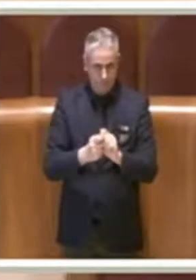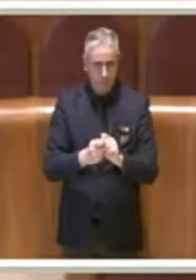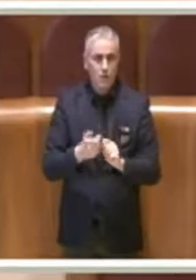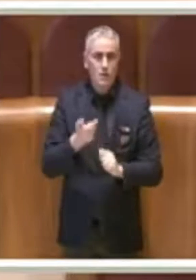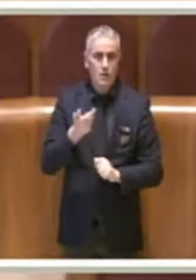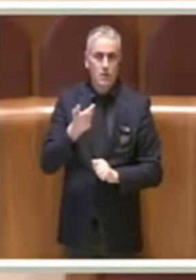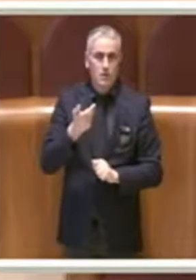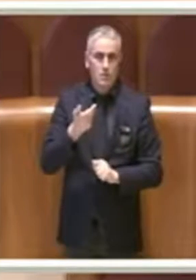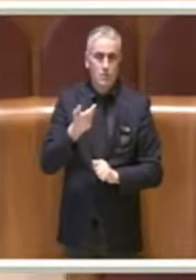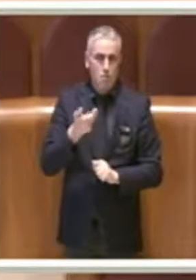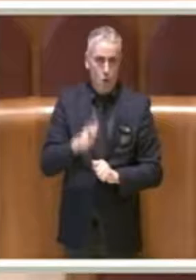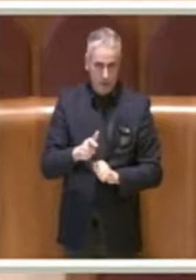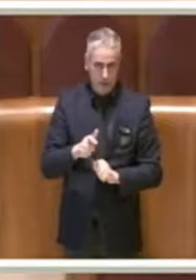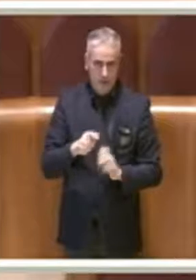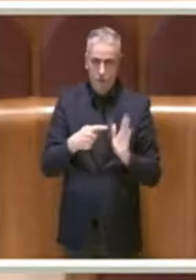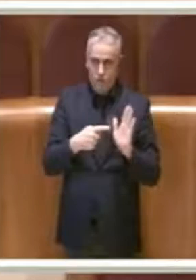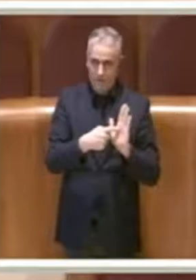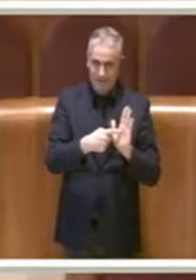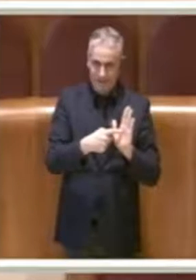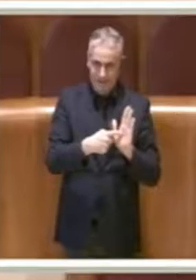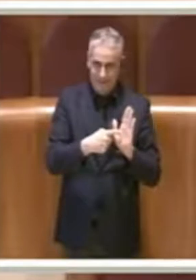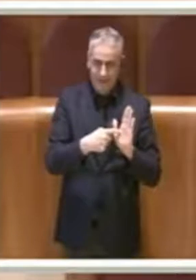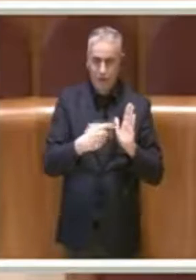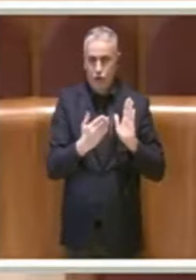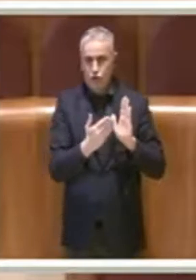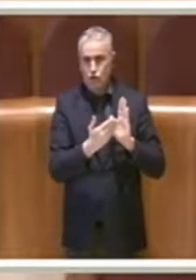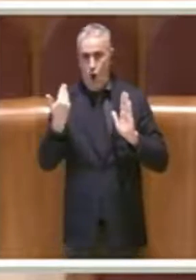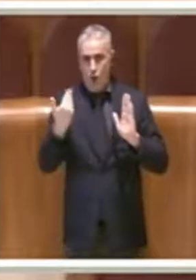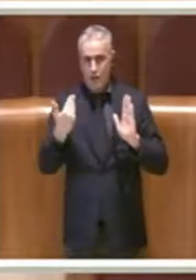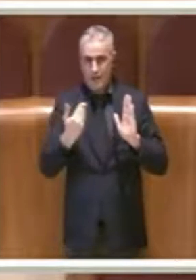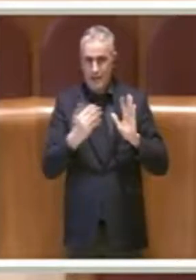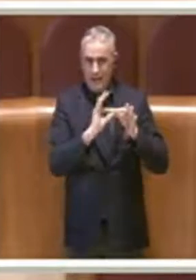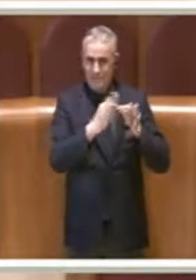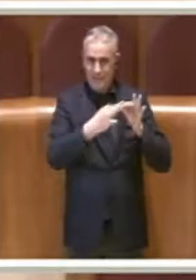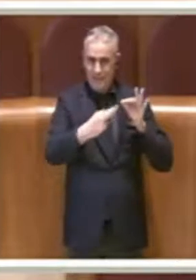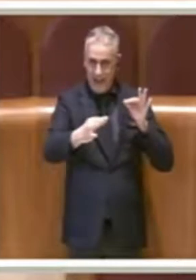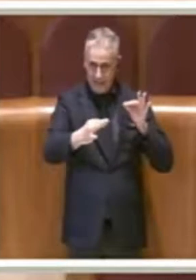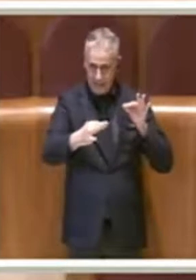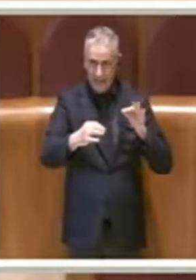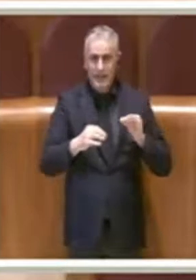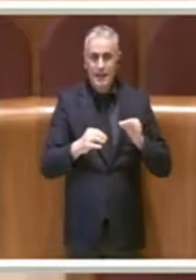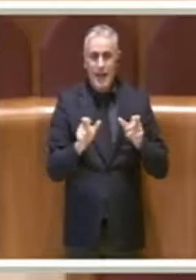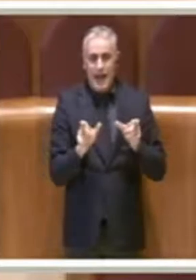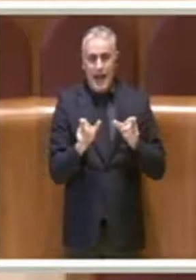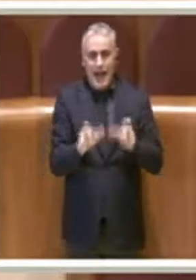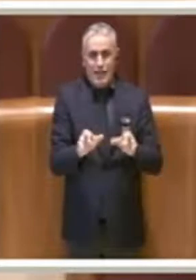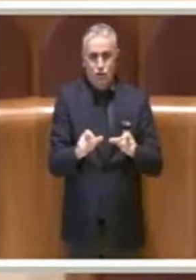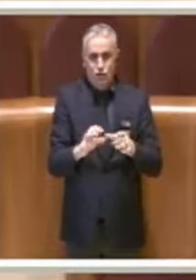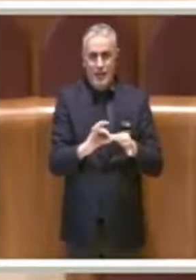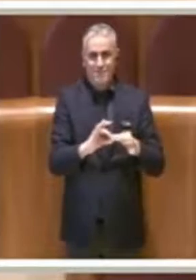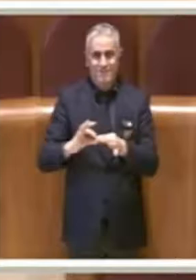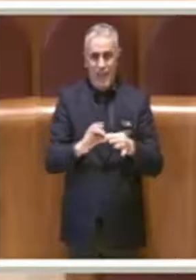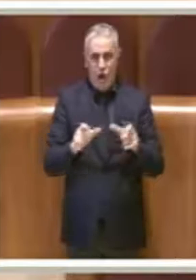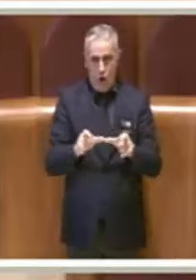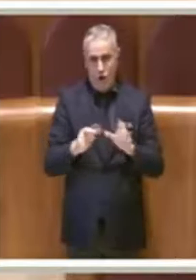praticamente togliamo le parole assoggettato a vincoli e